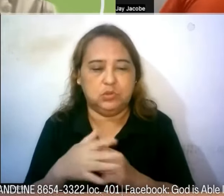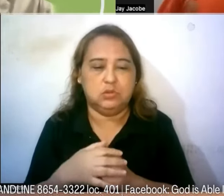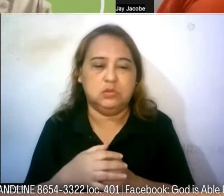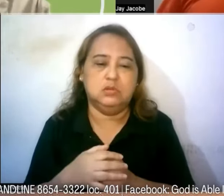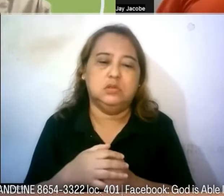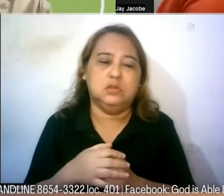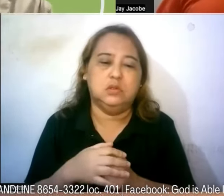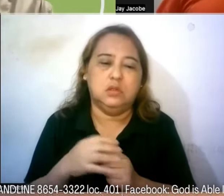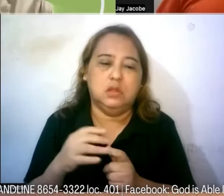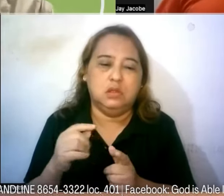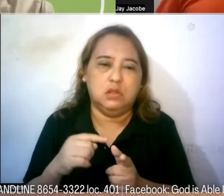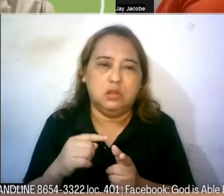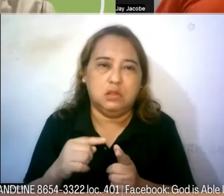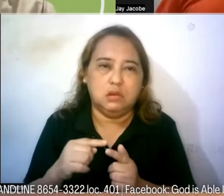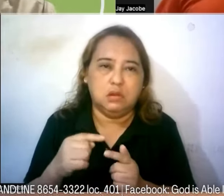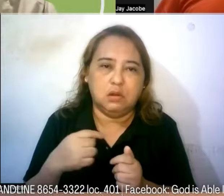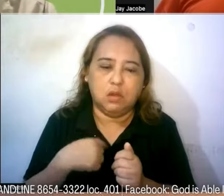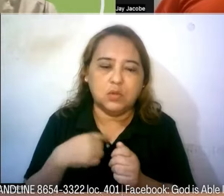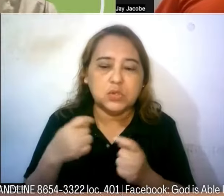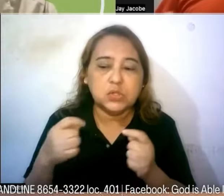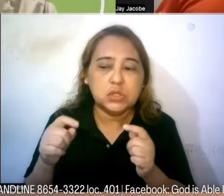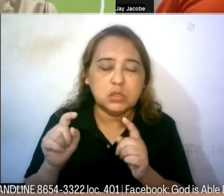dahil gusto po magkaroon ng